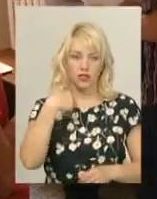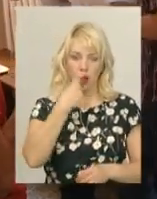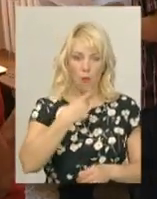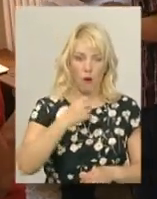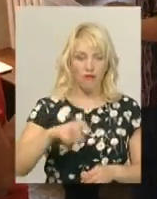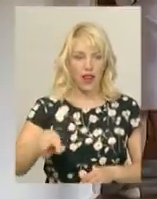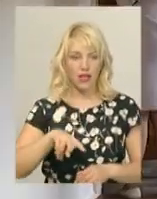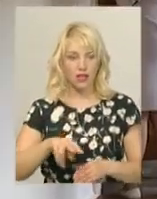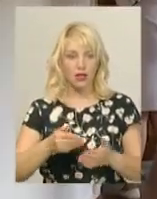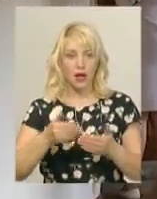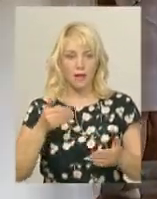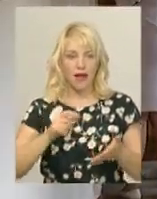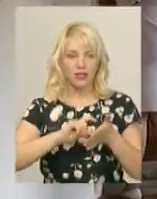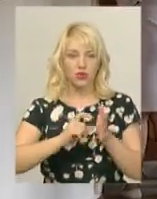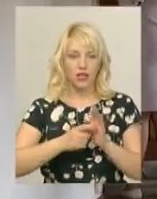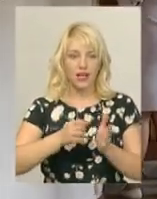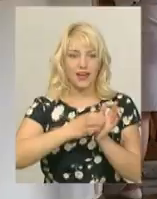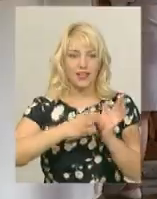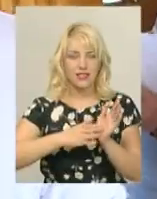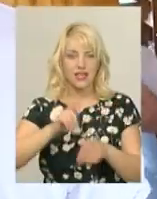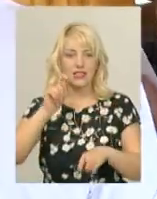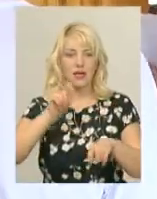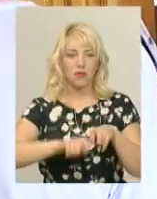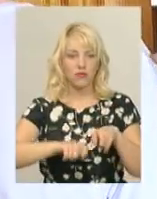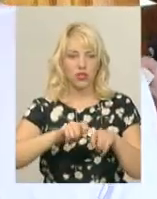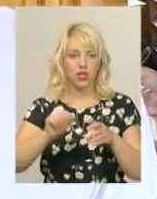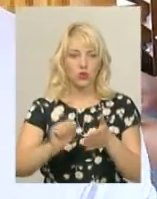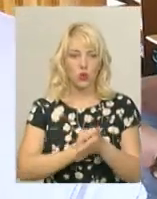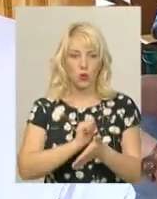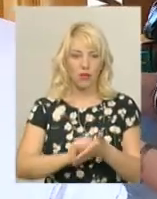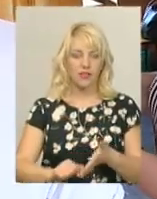аудиторією – реєстрація і повторна перевірка документів. Паспорт.